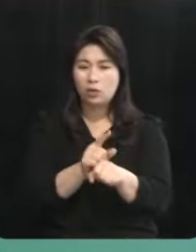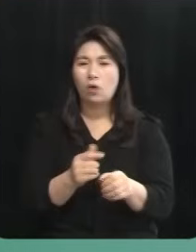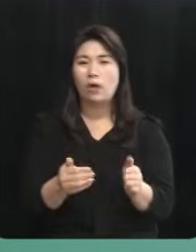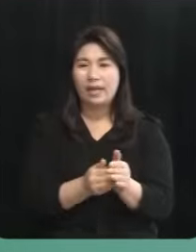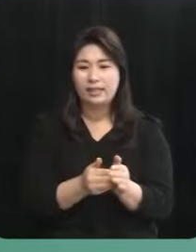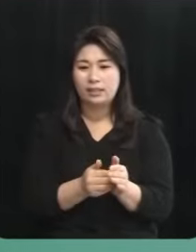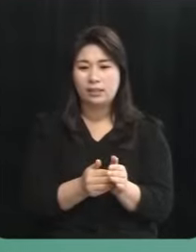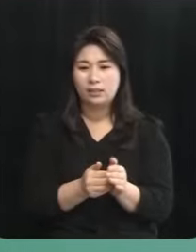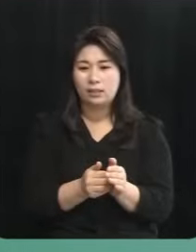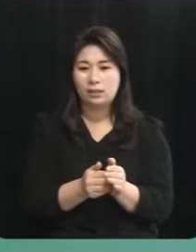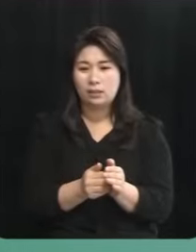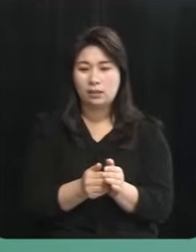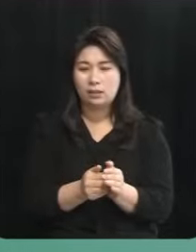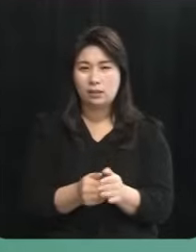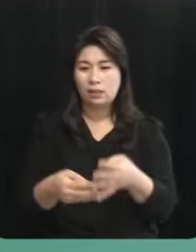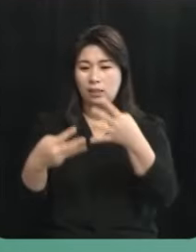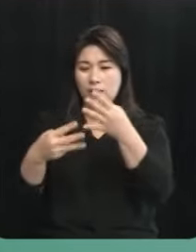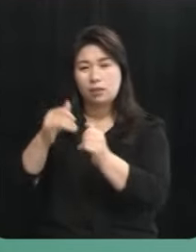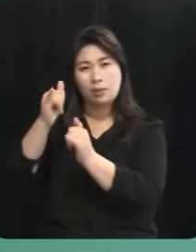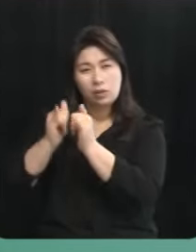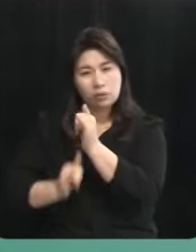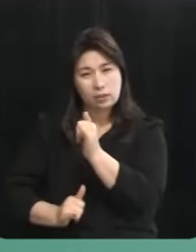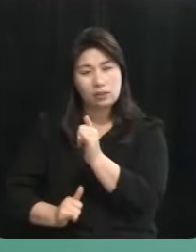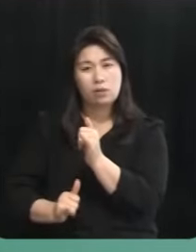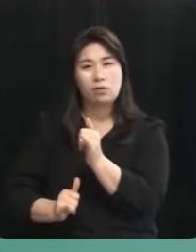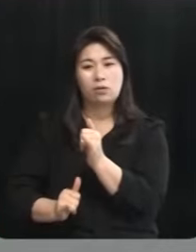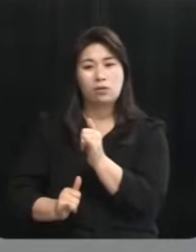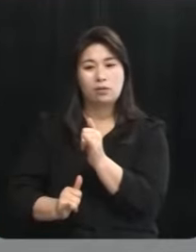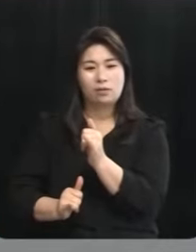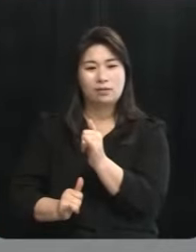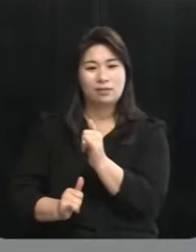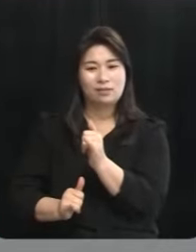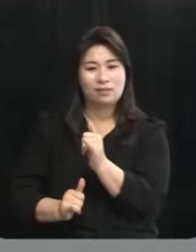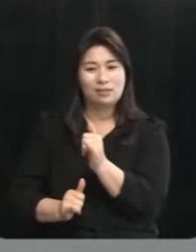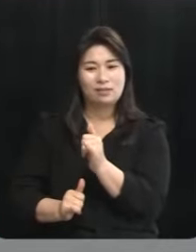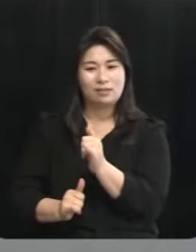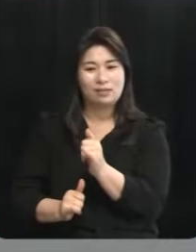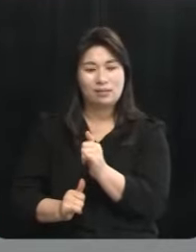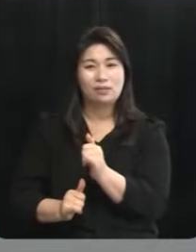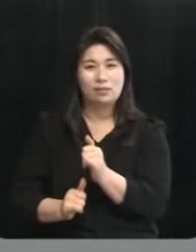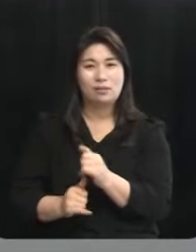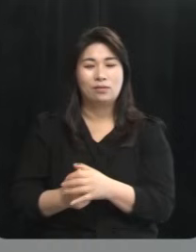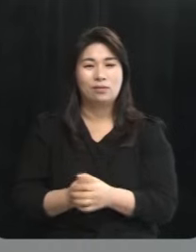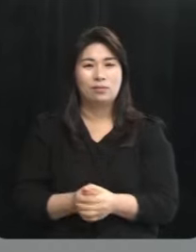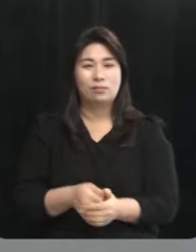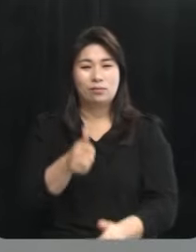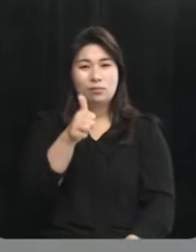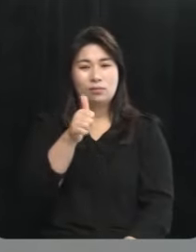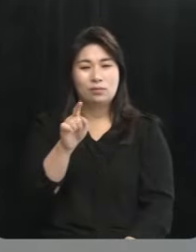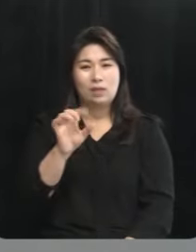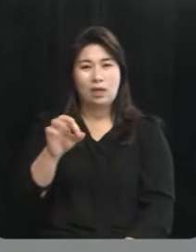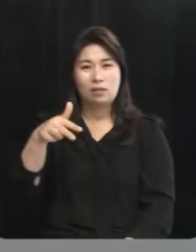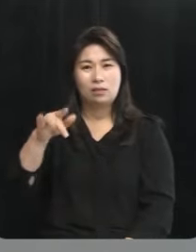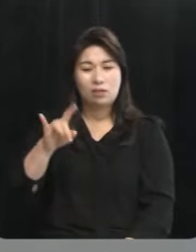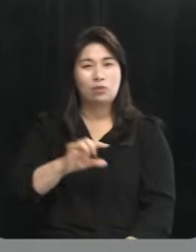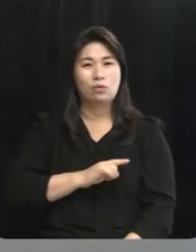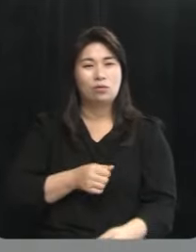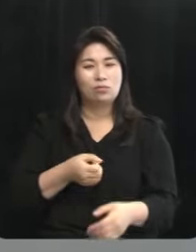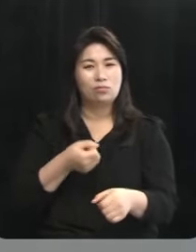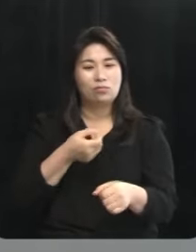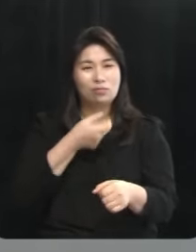4.3의 역사적 것을 한쟁으로 이름 지을 수 있어야 된다고 생각합니다